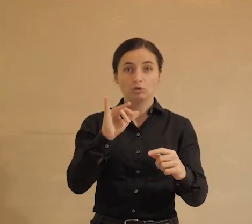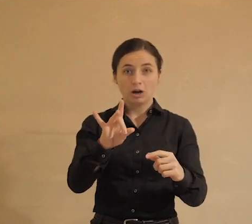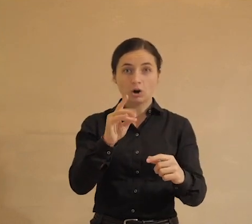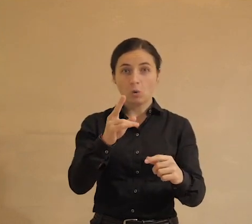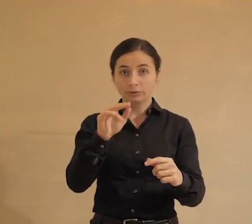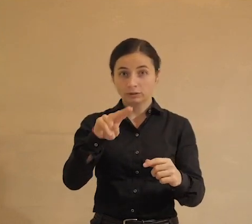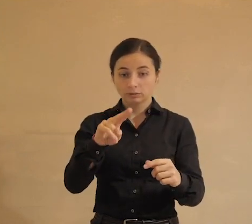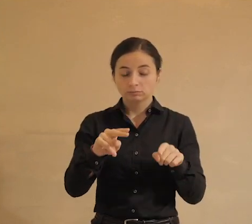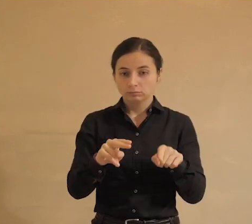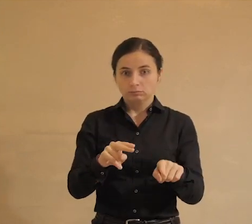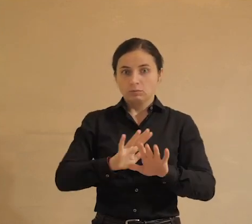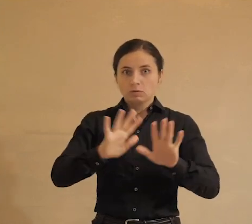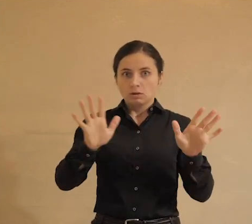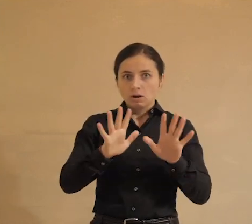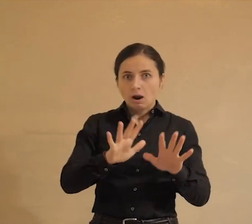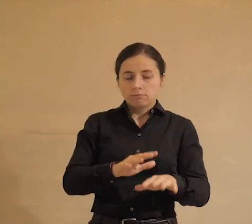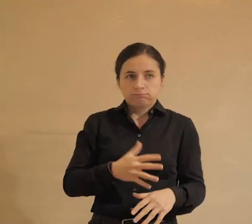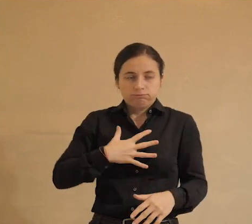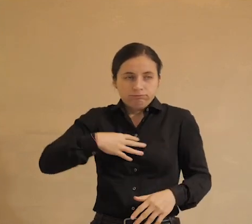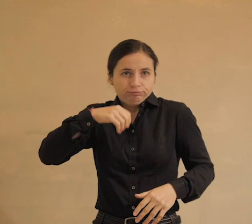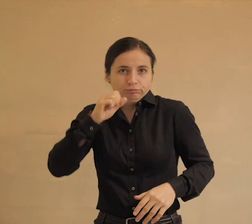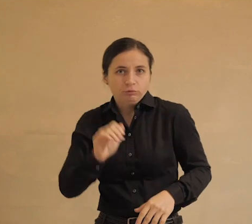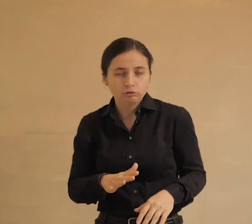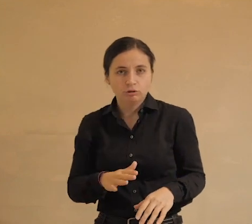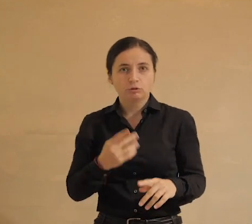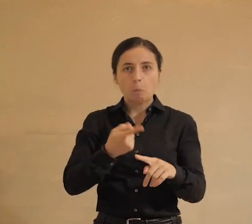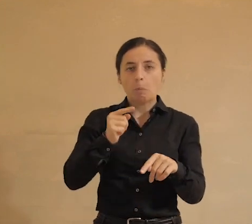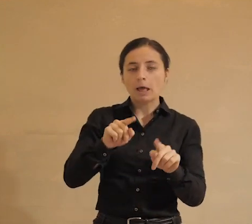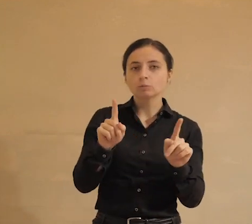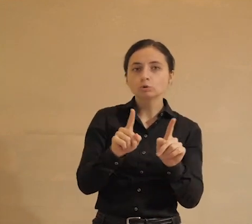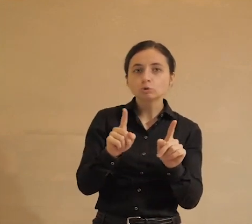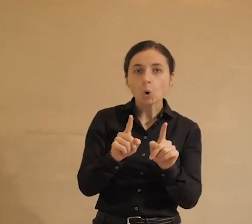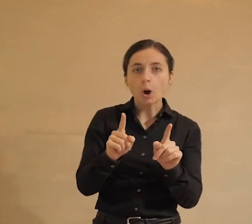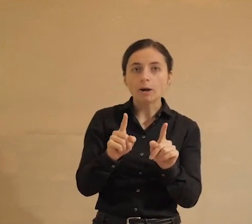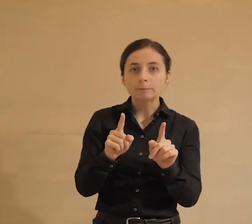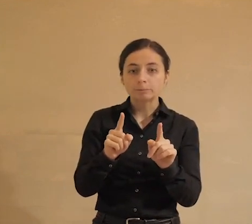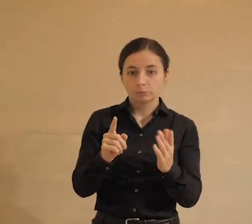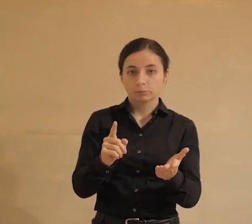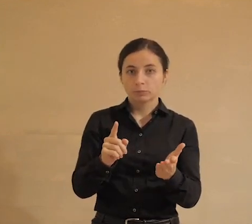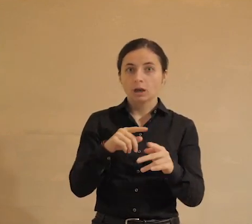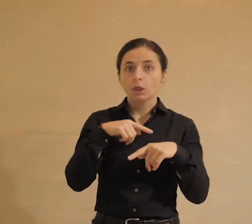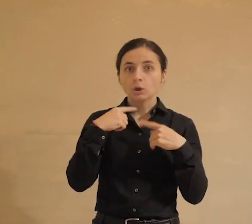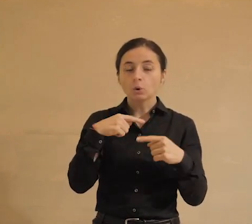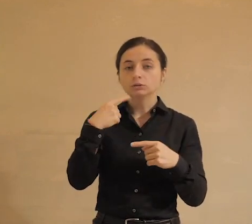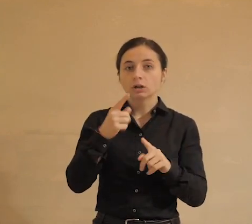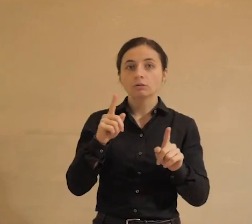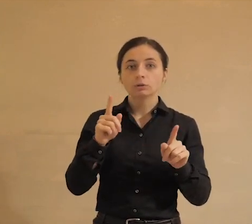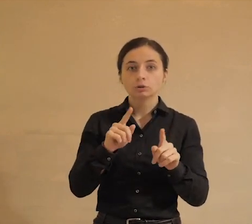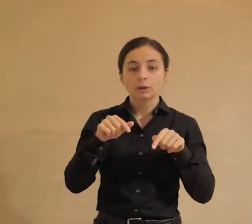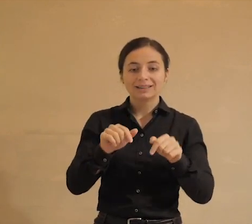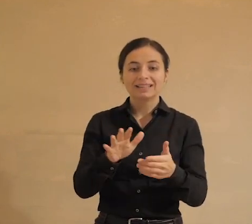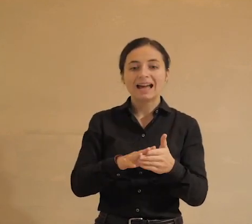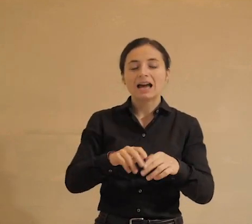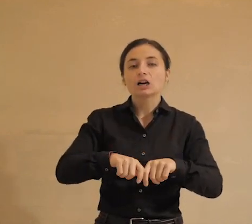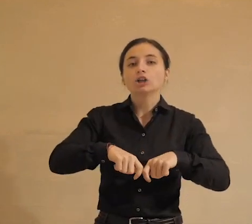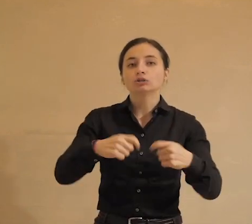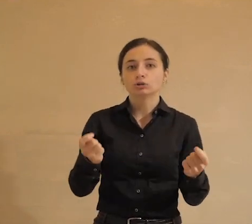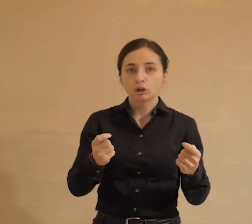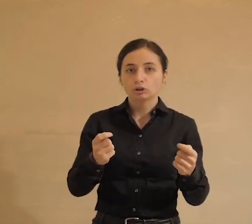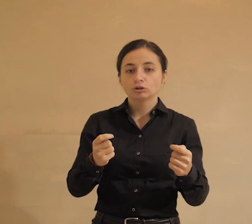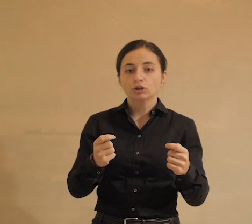не вышло, вызвало большое общественное возмущение. Среди прочего, потому что, опять же, не хочется говорить, что это разрушает